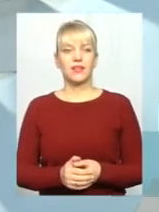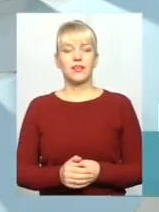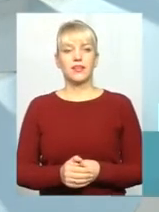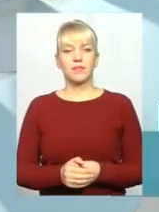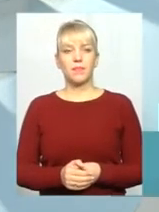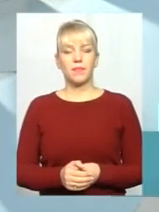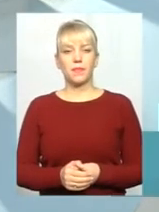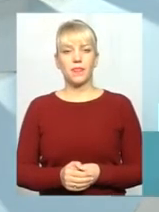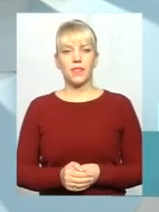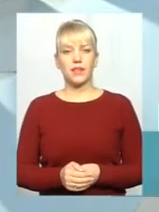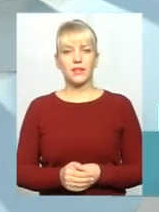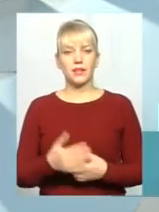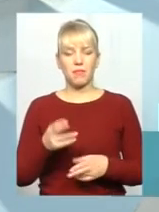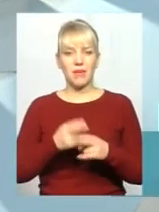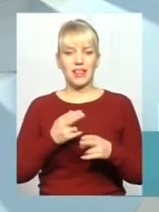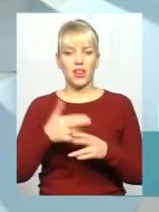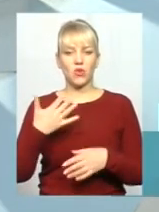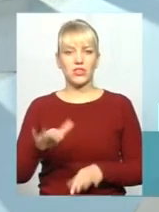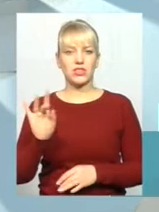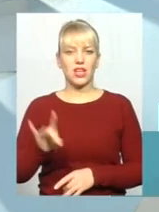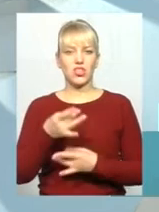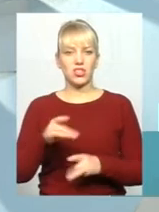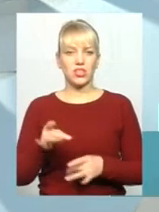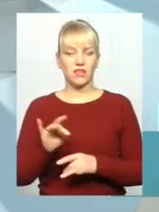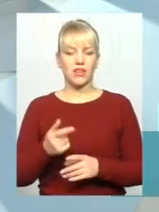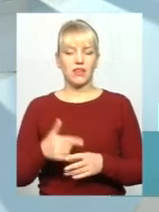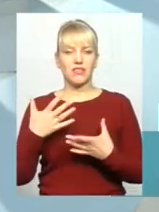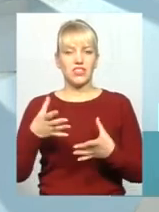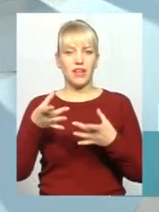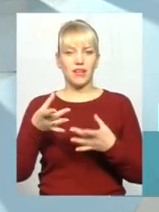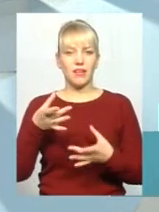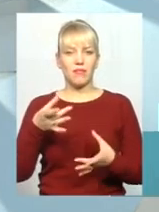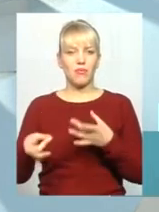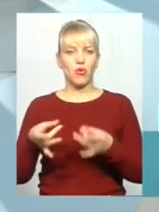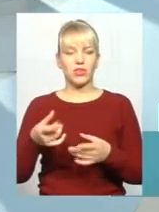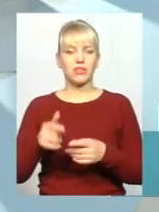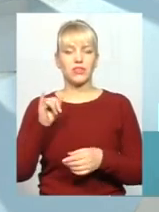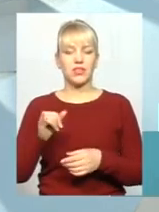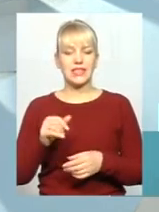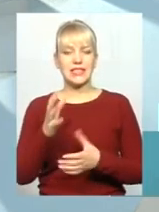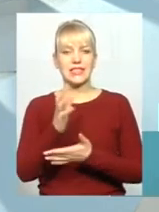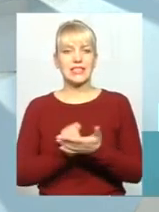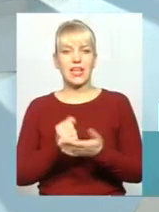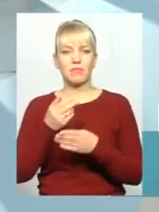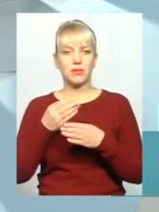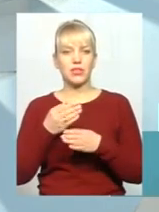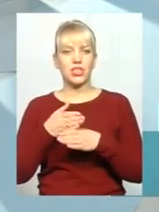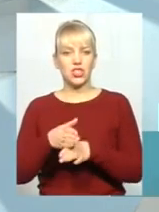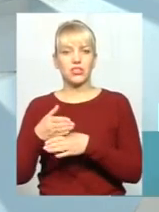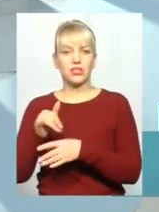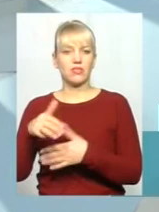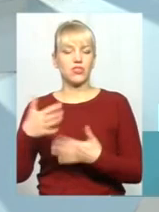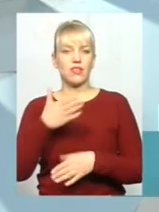Корпус, метал вже весь заіржавів, прогнив запчастини до таких автомобілів, наскільки ми знаємо, вже Україна не